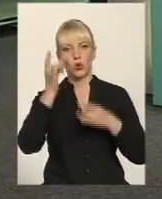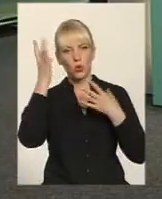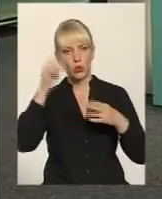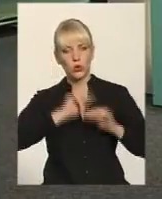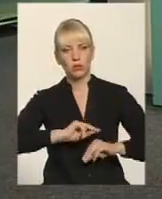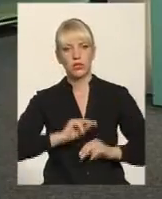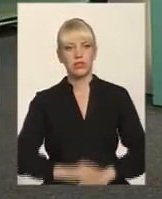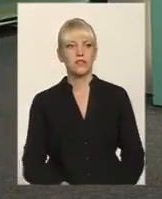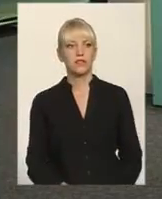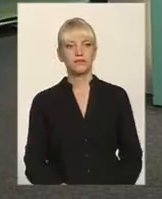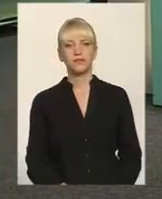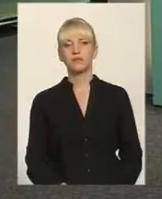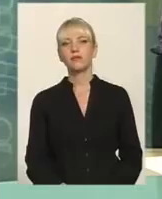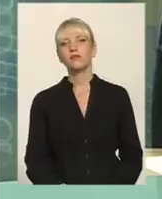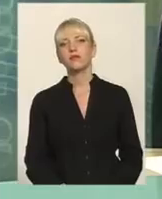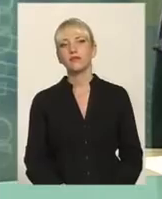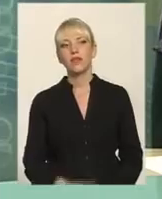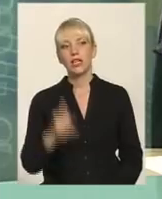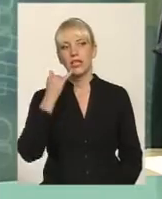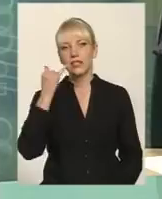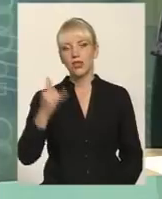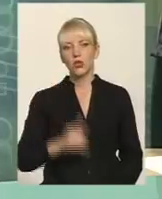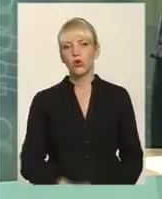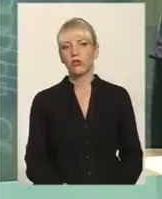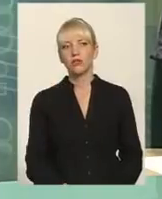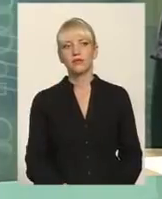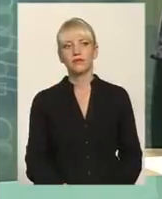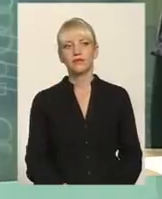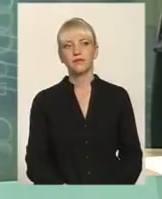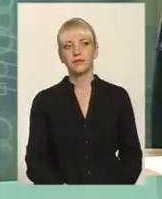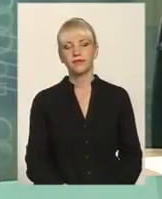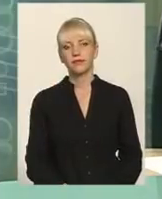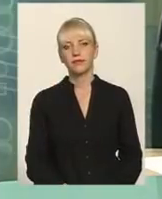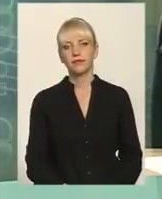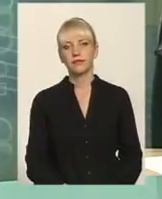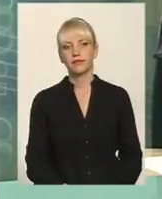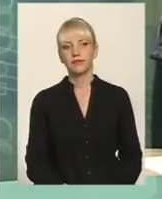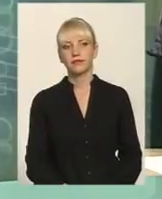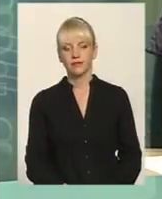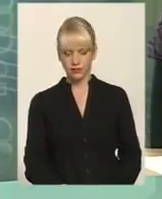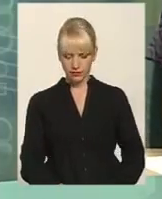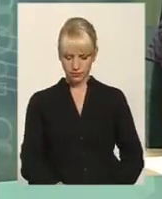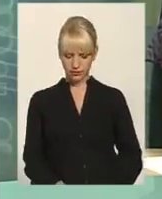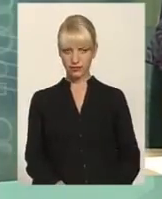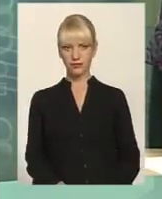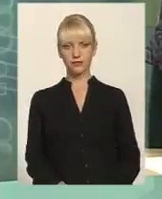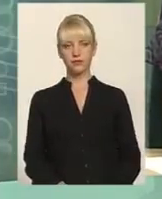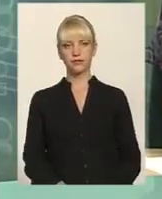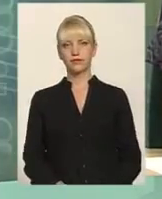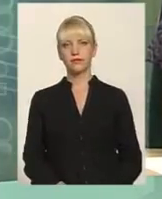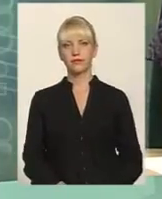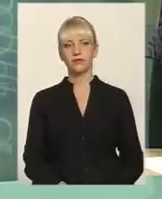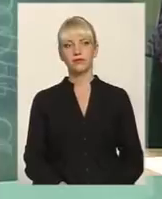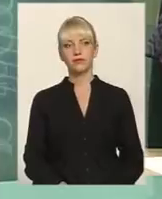є телефонний дзвінок. Слухаємо вас, ставте своє запитання. Телефон для зв'язку 700-776. Хто ще має запитання до народного бранця,